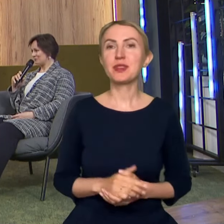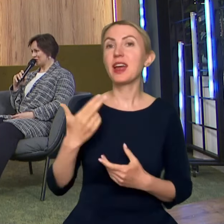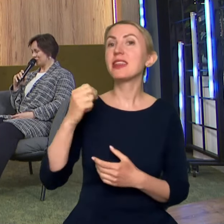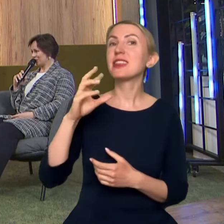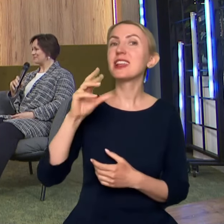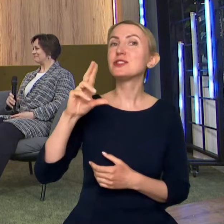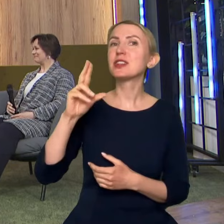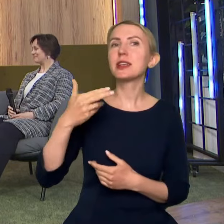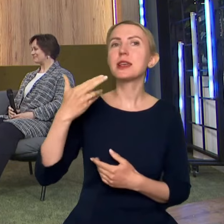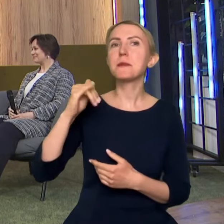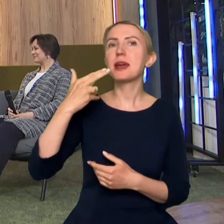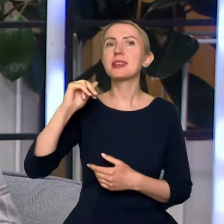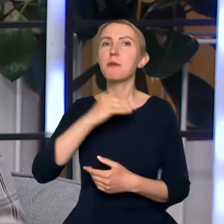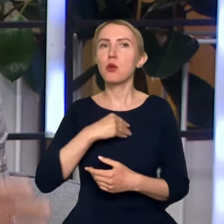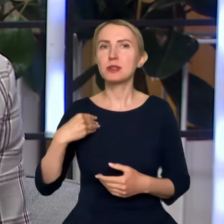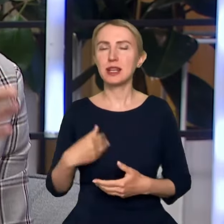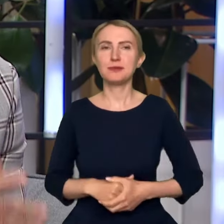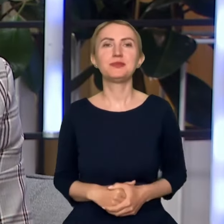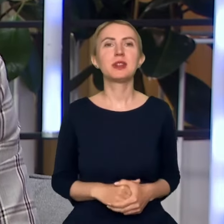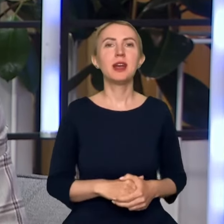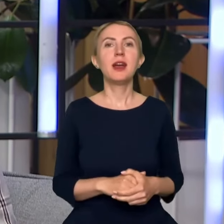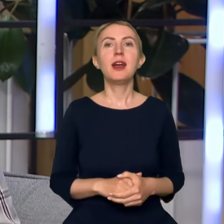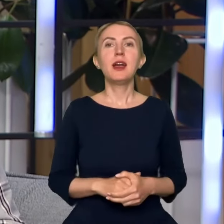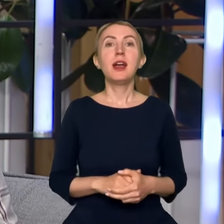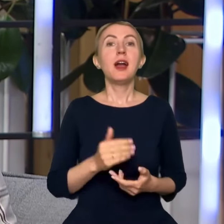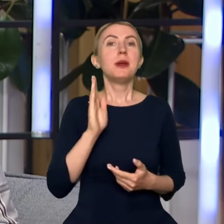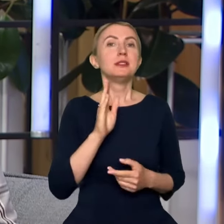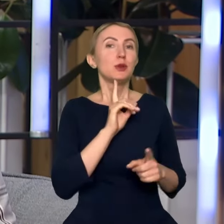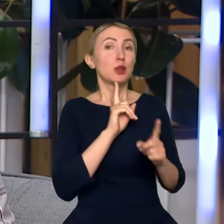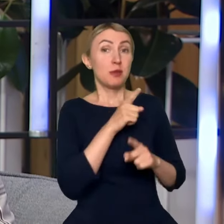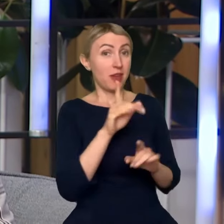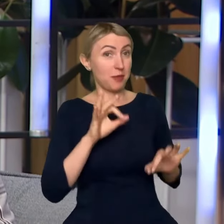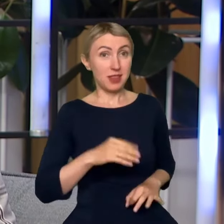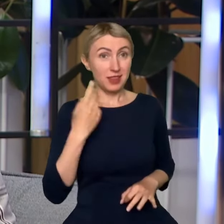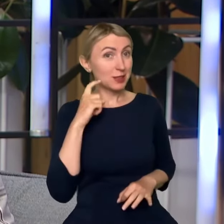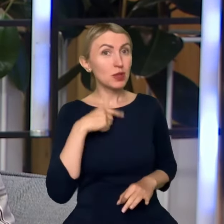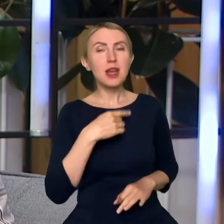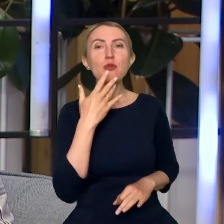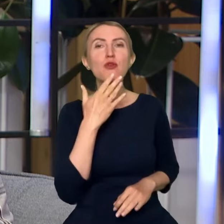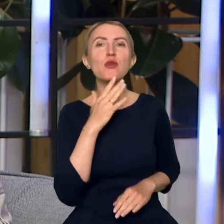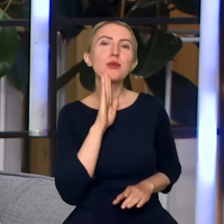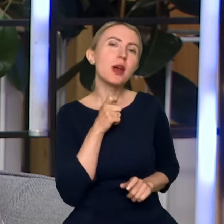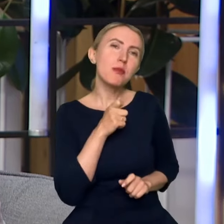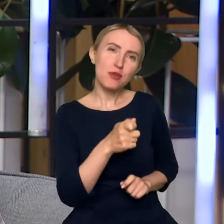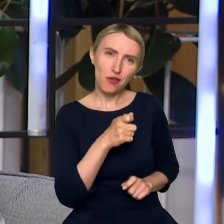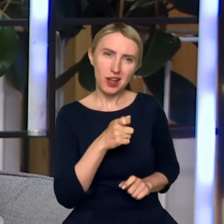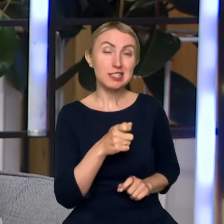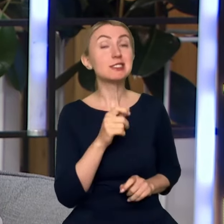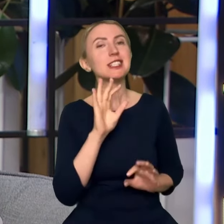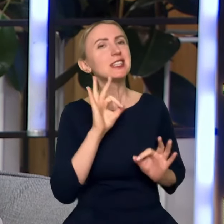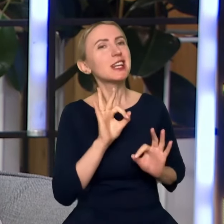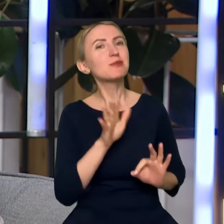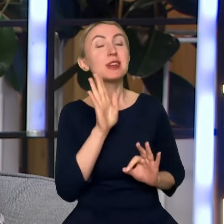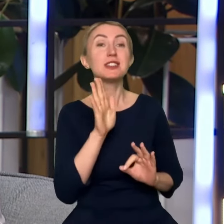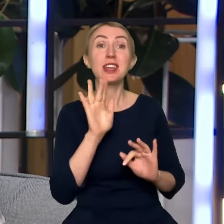Polska. Dzień dobry. Porozmawiamy o tym, ja tak nie słyszałem panie, ale ja powiedziałem tak troszkę prowokacyjnie, że no to teraz będzie, jak to zrobić,